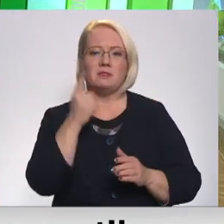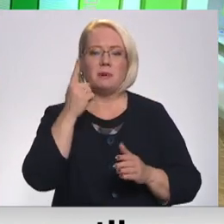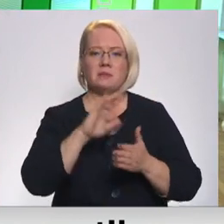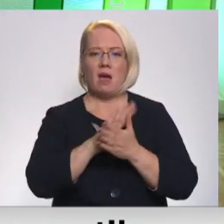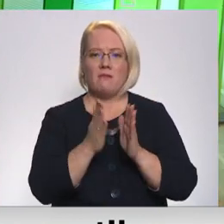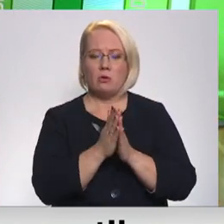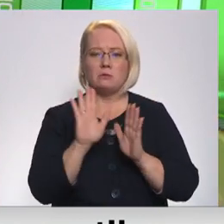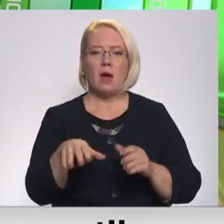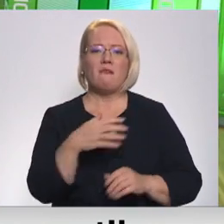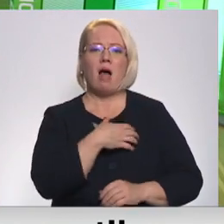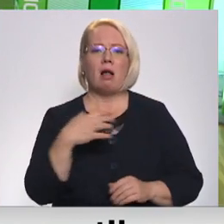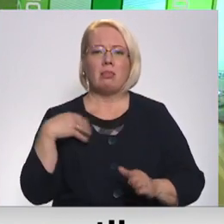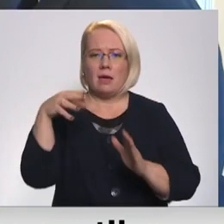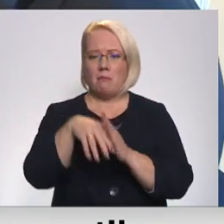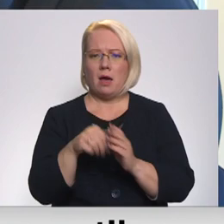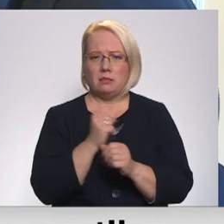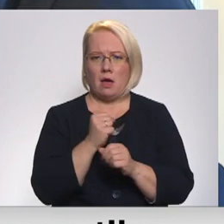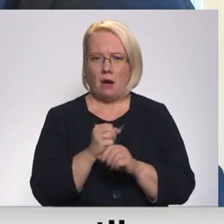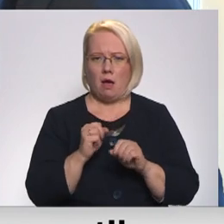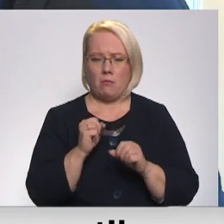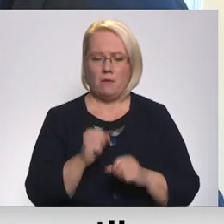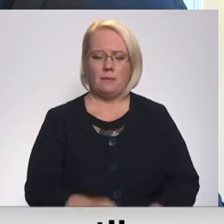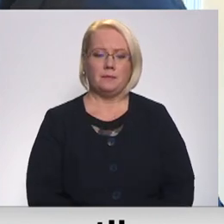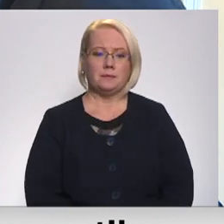darāmo. Madarvīcīti Inkus Graudiņš, Latvijas televīzija.